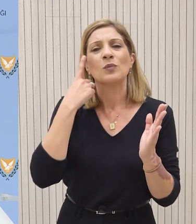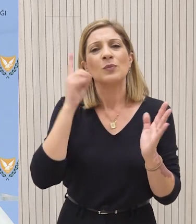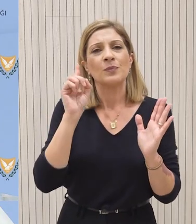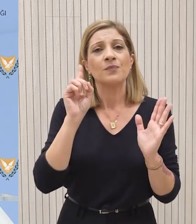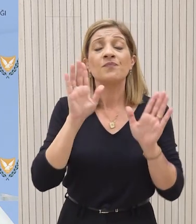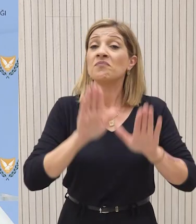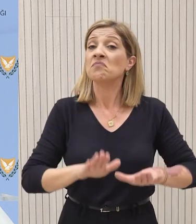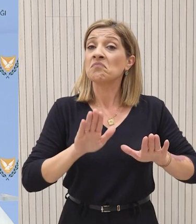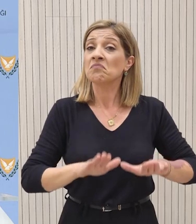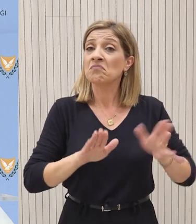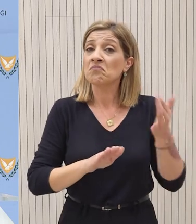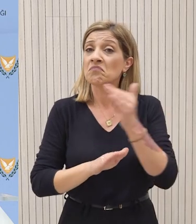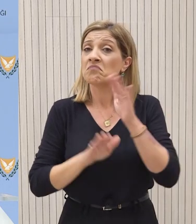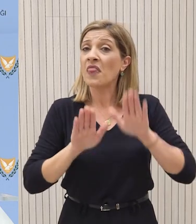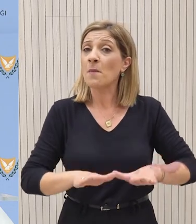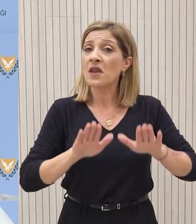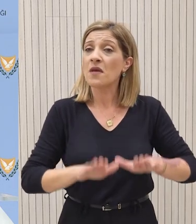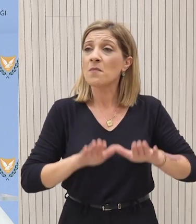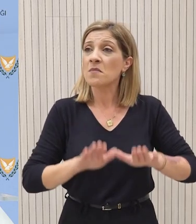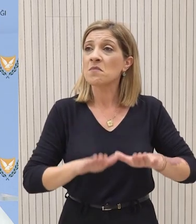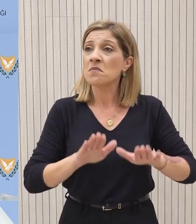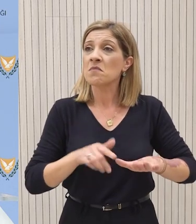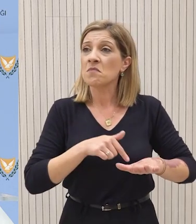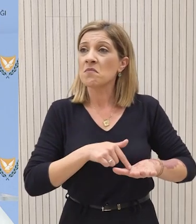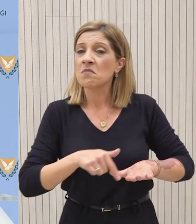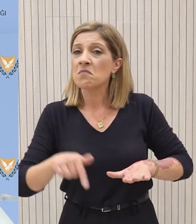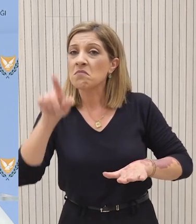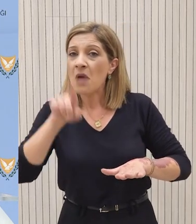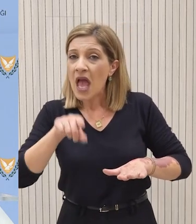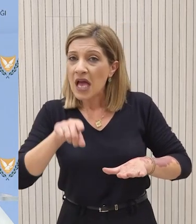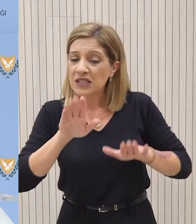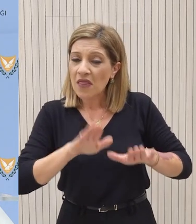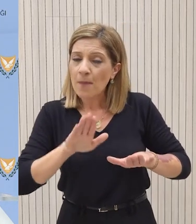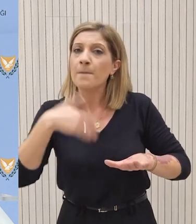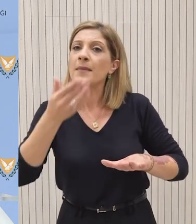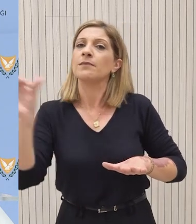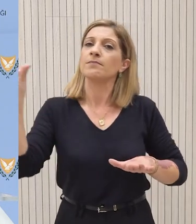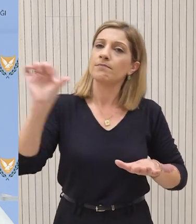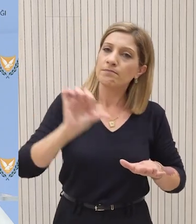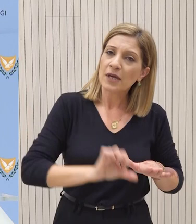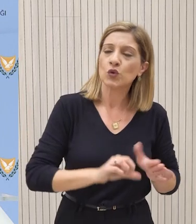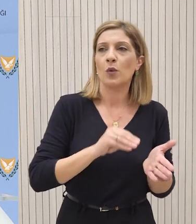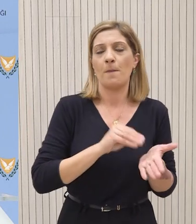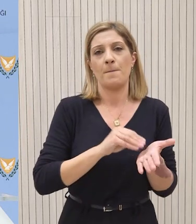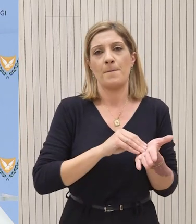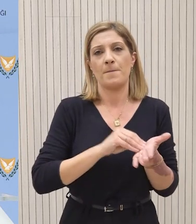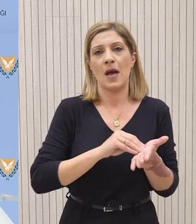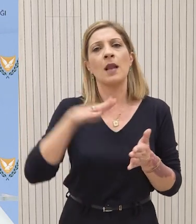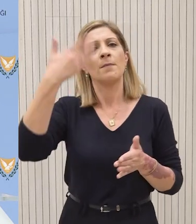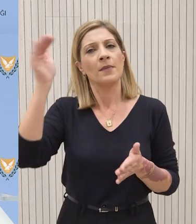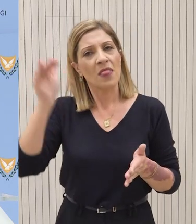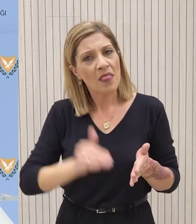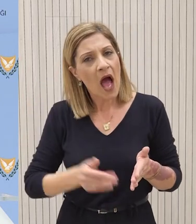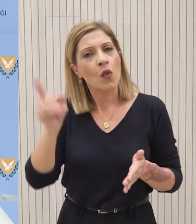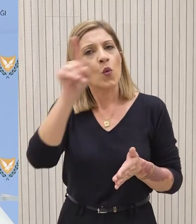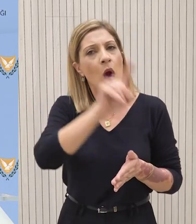Πόσο χέρον θα μείνουν? Θα μείνουν αυτό το διάστημα για κάποιες μέρες, αλλά θα επανέλθουν και θα έρχονται και άλλοι εμπειρογνωμόνες